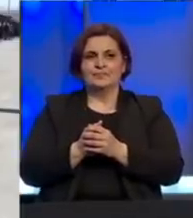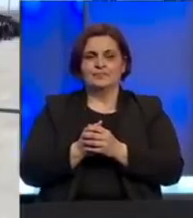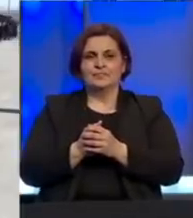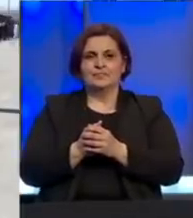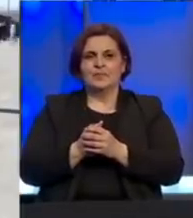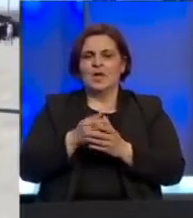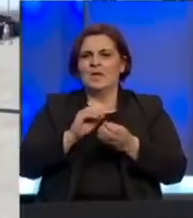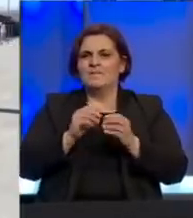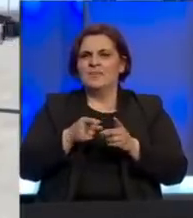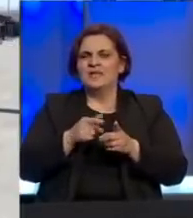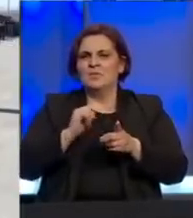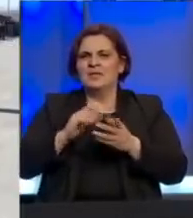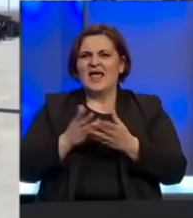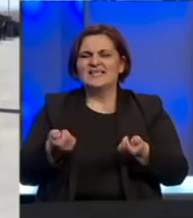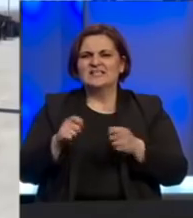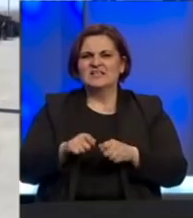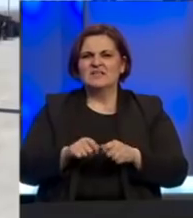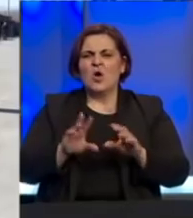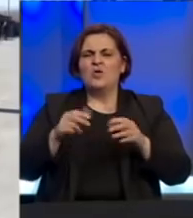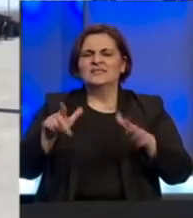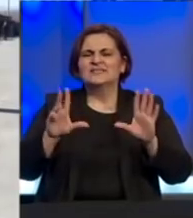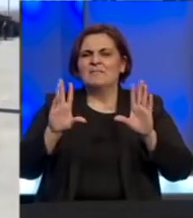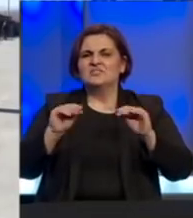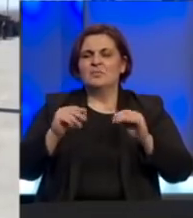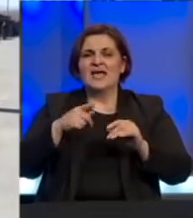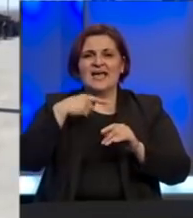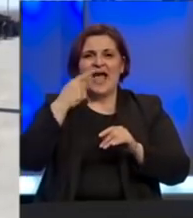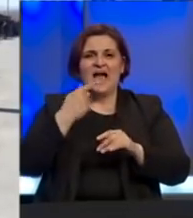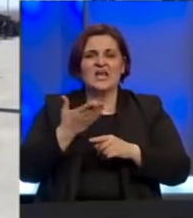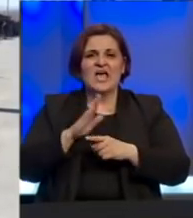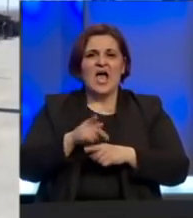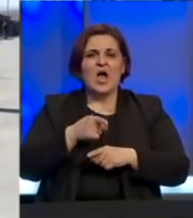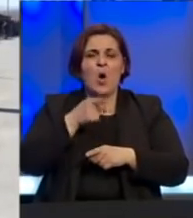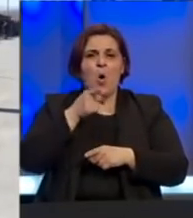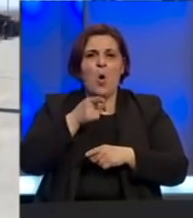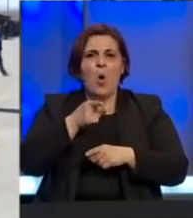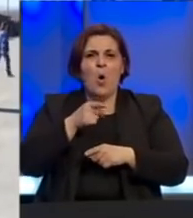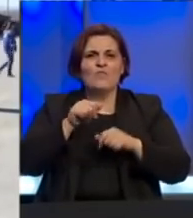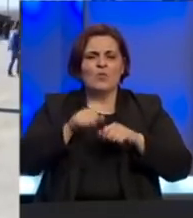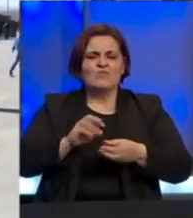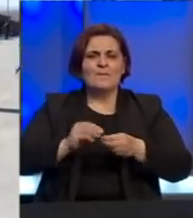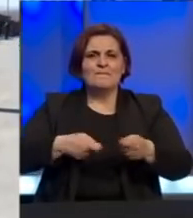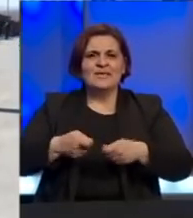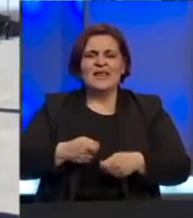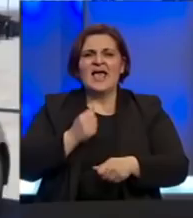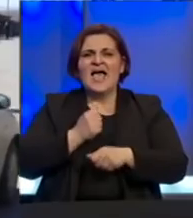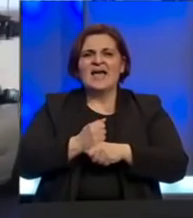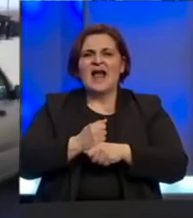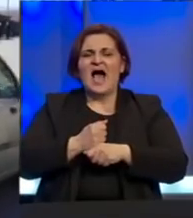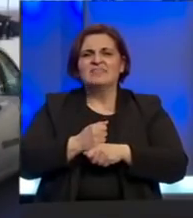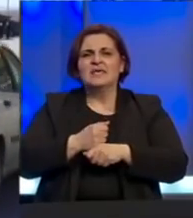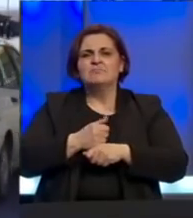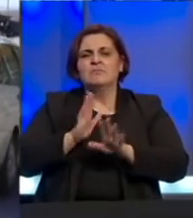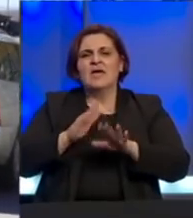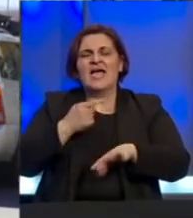Kvantaška pijaca u Bijeljeni bila je zatvorena od 17. marta sada kako nam je rečeno iz preduzeća Adi Grado koje je gazdio ovom pijacom rad je ograničen na